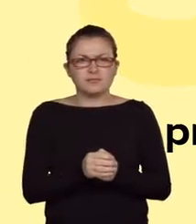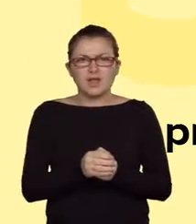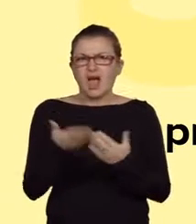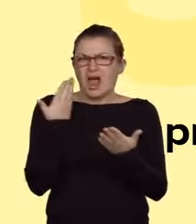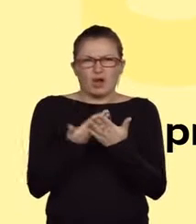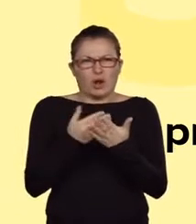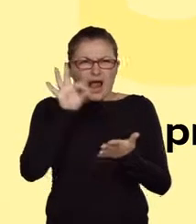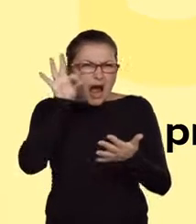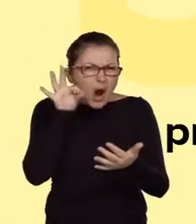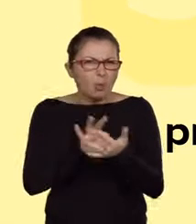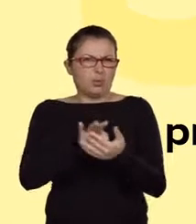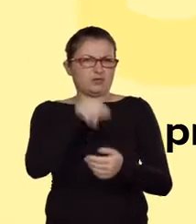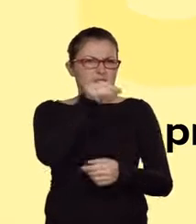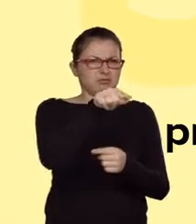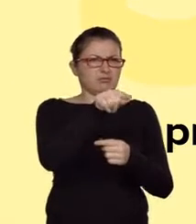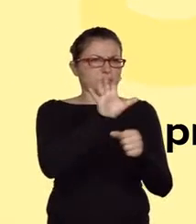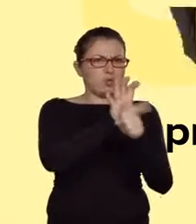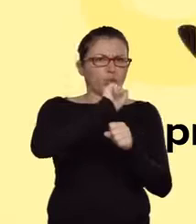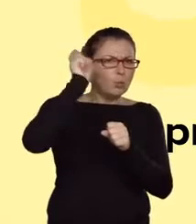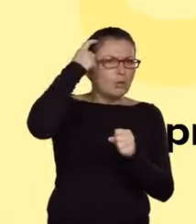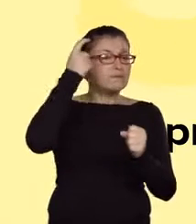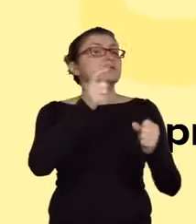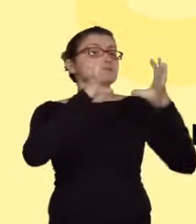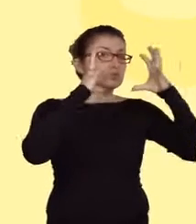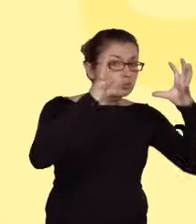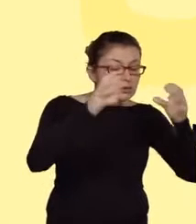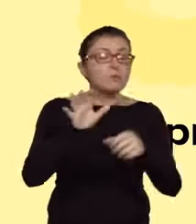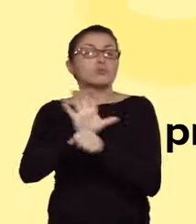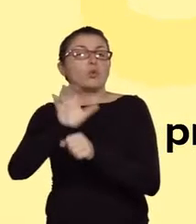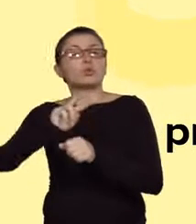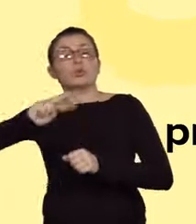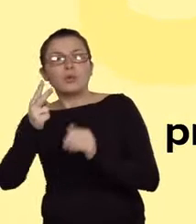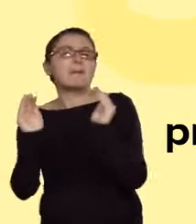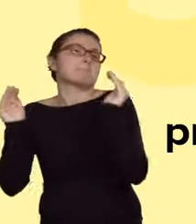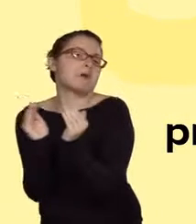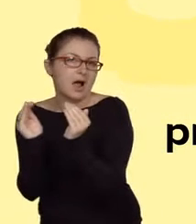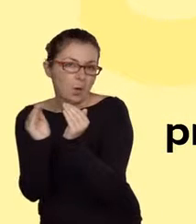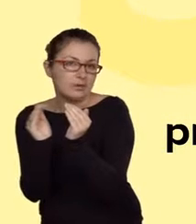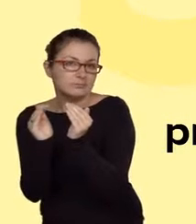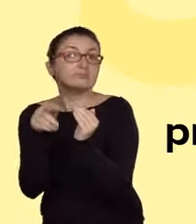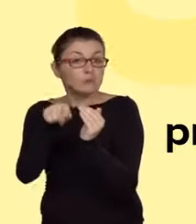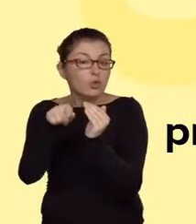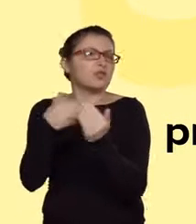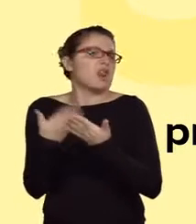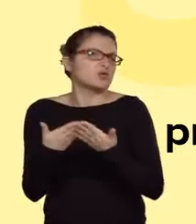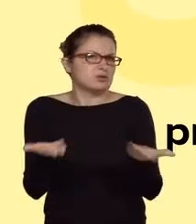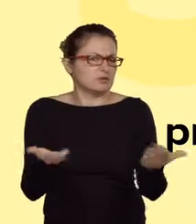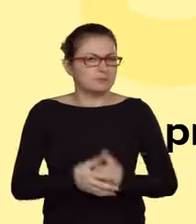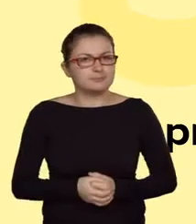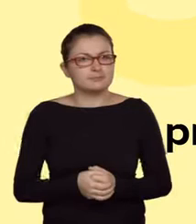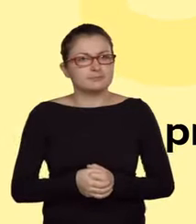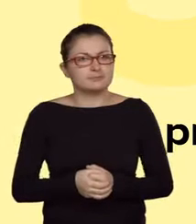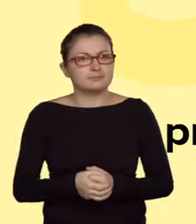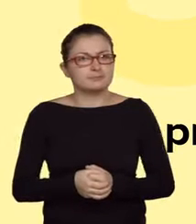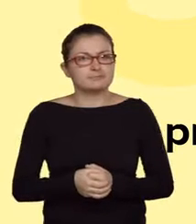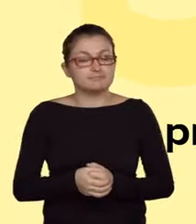wydajnością i stanowi on produkt główny, a drugi, uboczny, powstaje w zdecydowanie mniejszej ilości? Zacznijmy